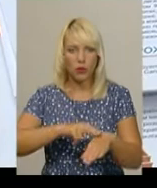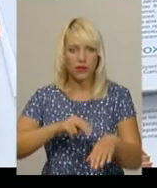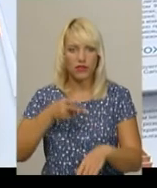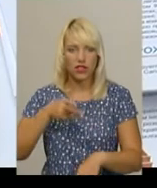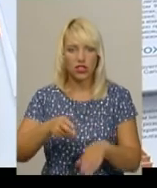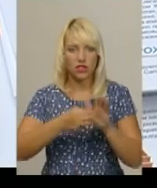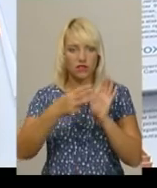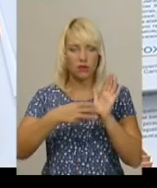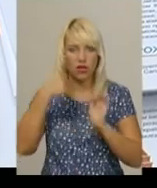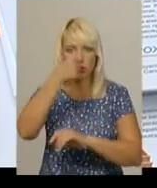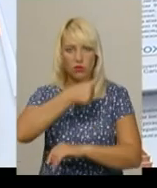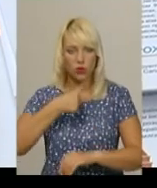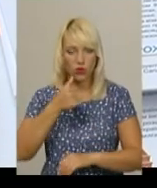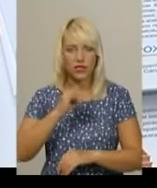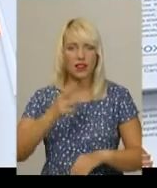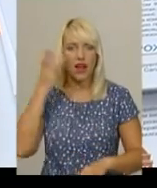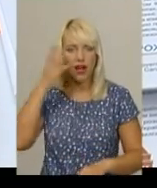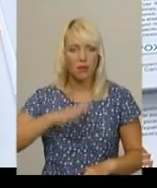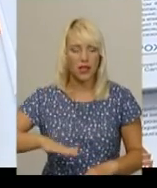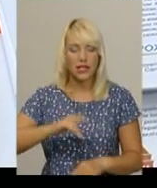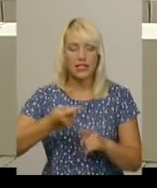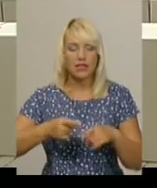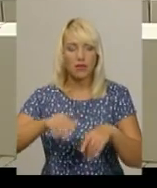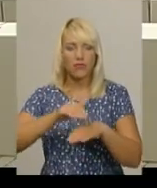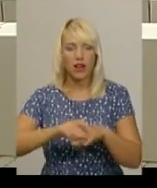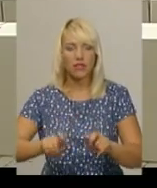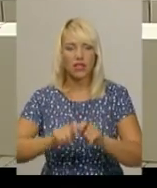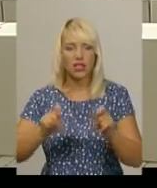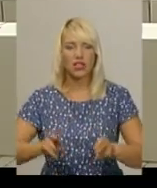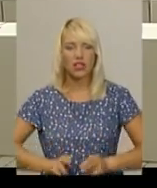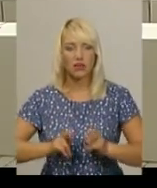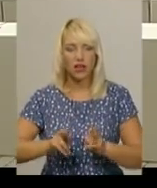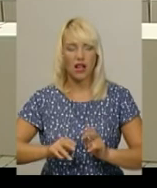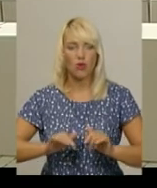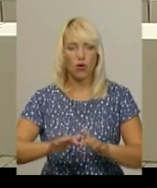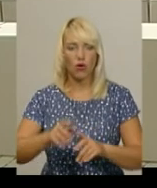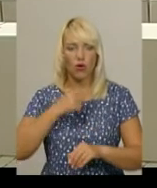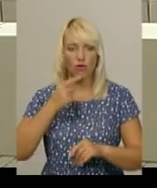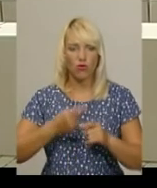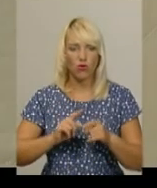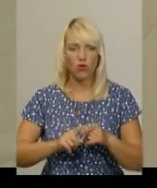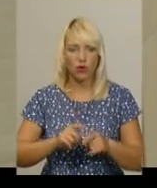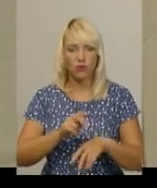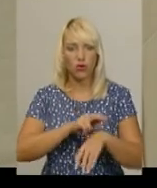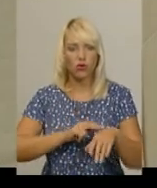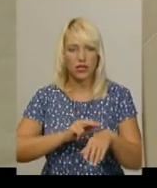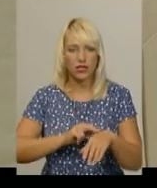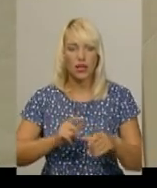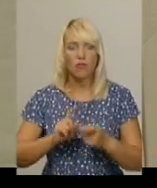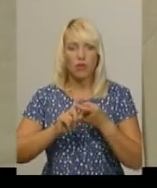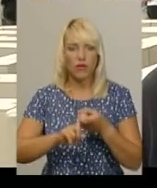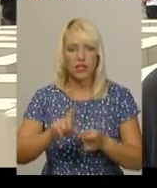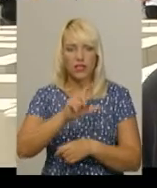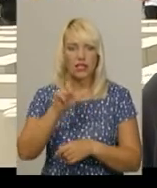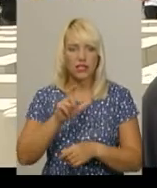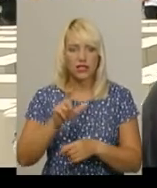2018 році на Хмельниччині. За даними фактами, відкрито кримінальні провадження, каже опоруповноважений відділу боротьби із злочинами, пов'язаних з